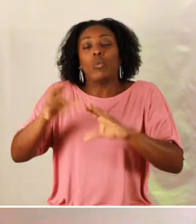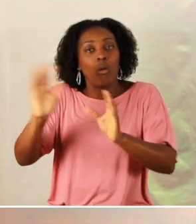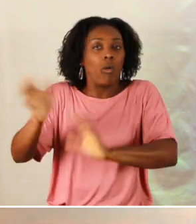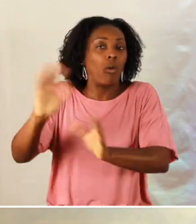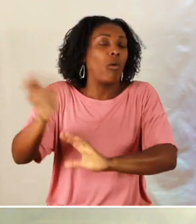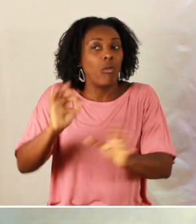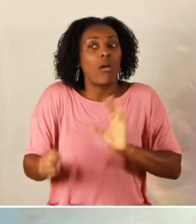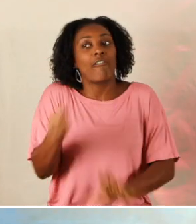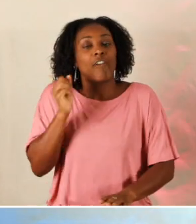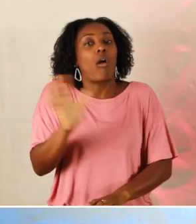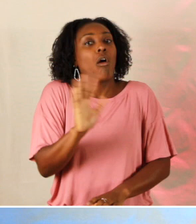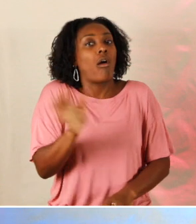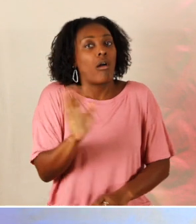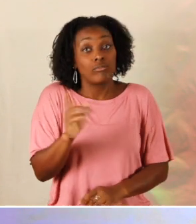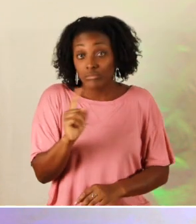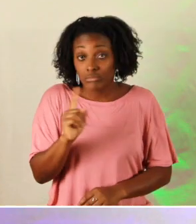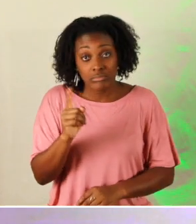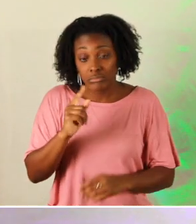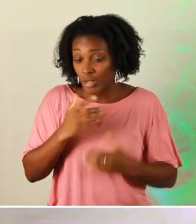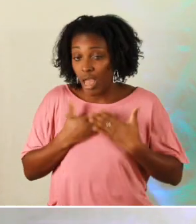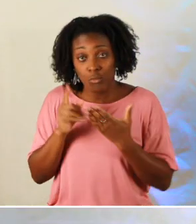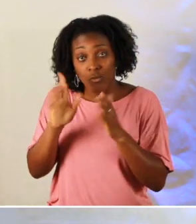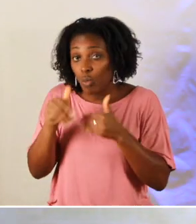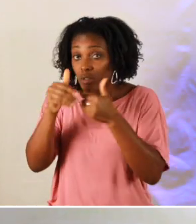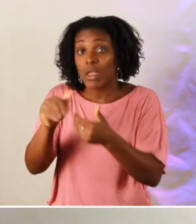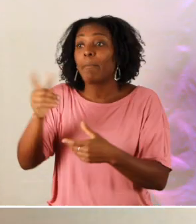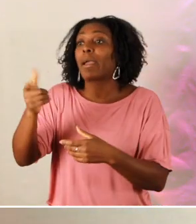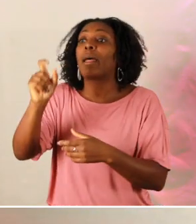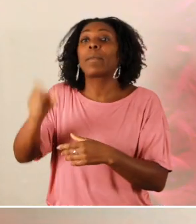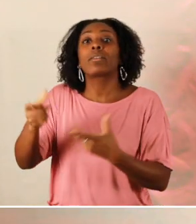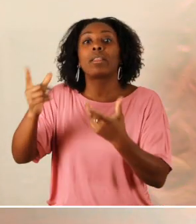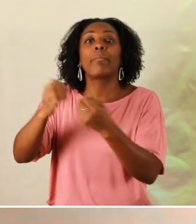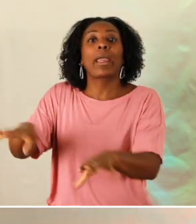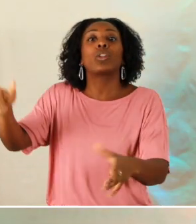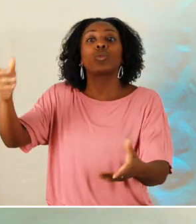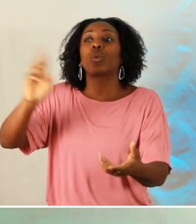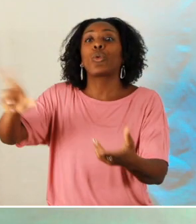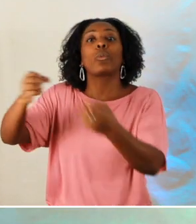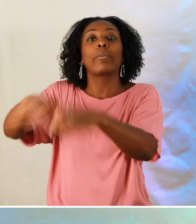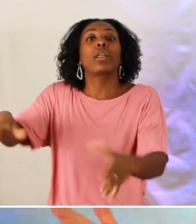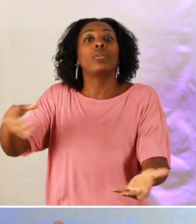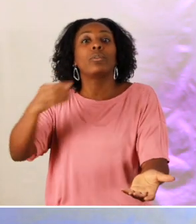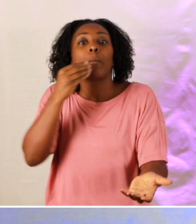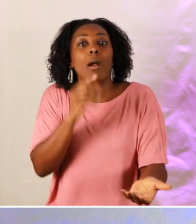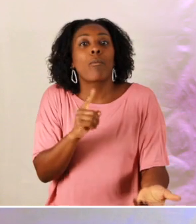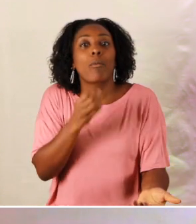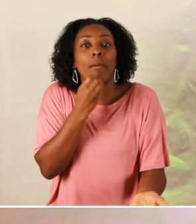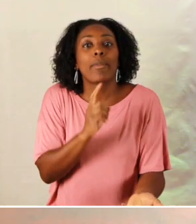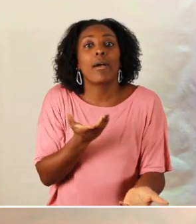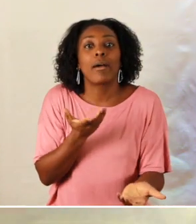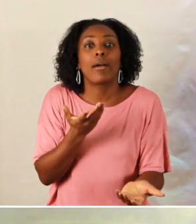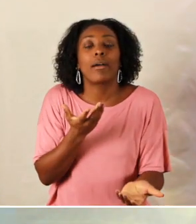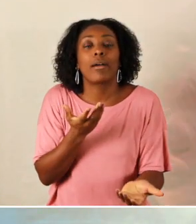eh bien on arrête où on met les freins on se relâche dans l'amour qu'on a pour la personne et la personne retourne en arrière